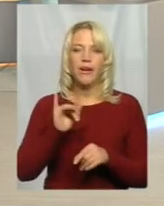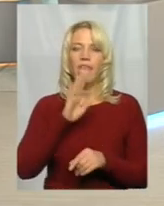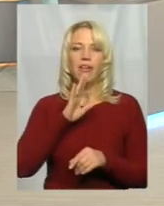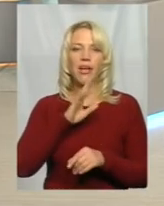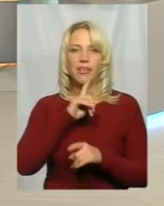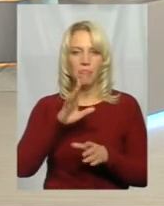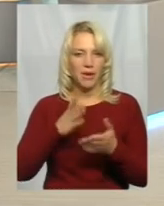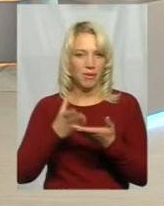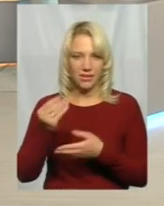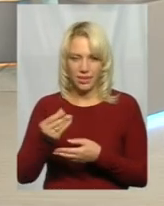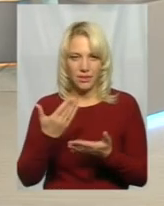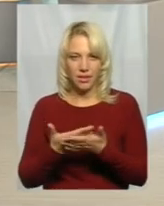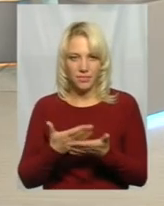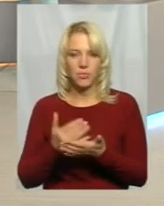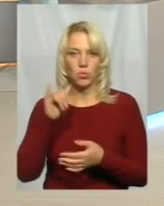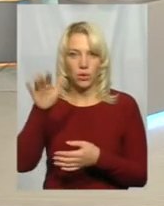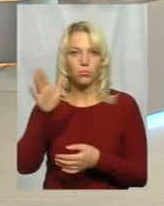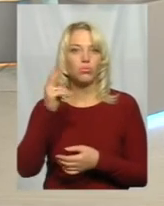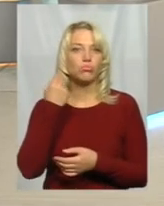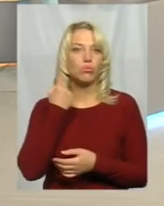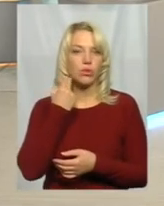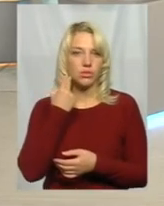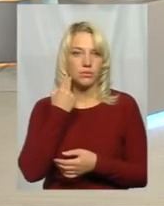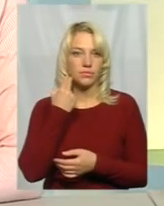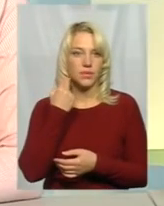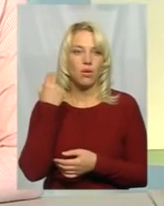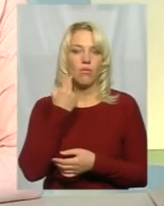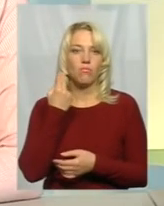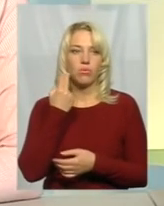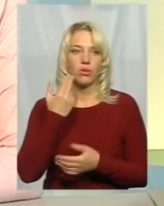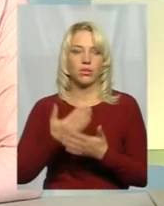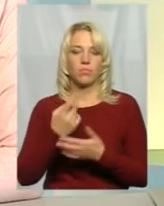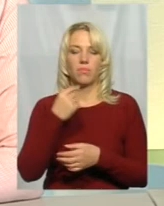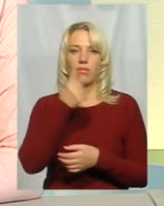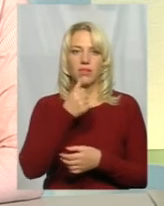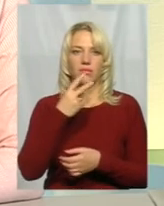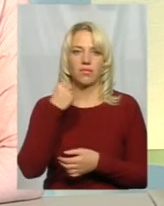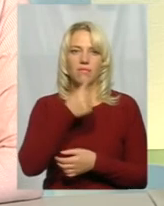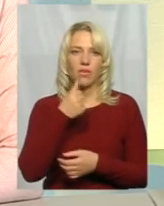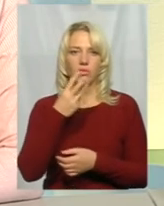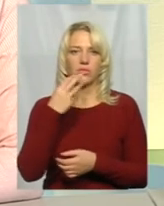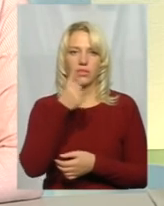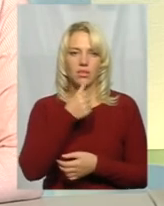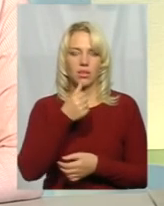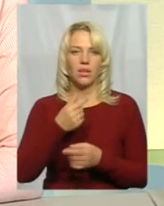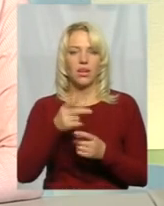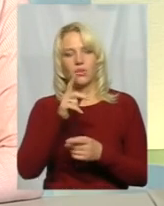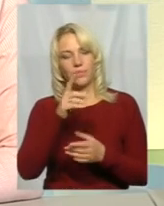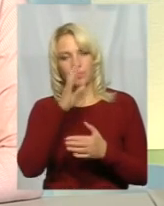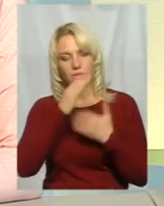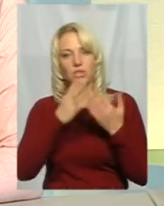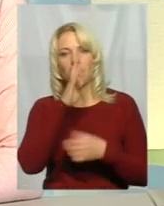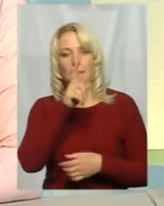платити. В неї буде наявний так само ж борг понад рік, понад два, понад три чи понад чотири місяці. І